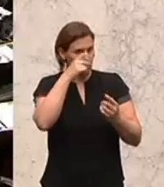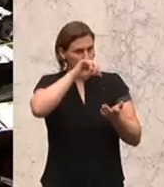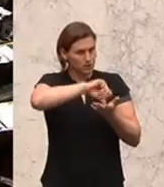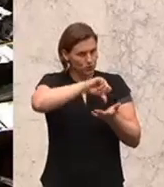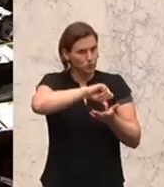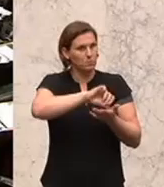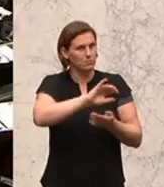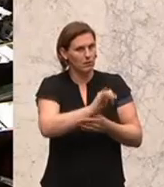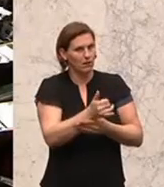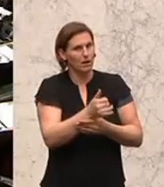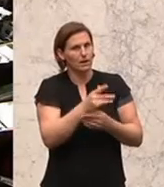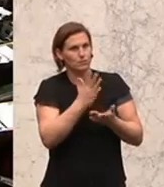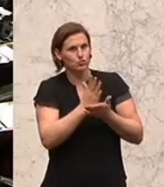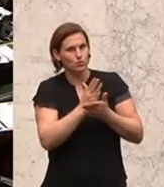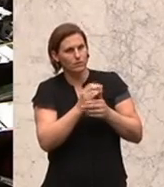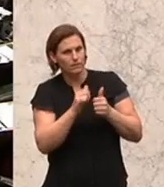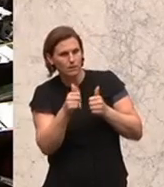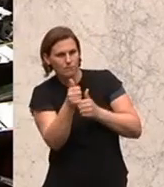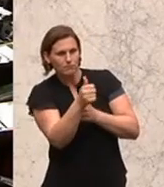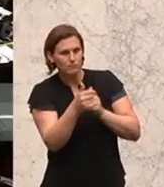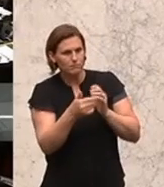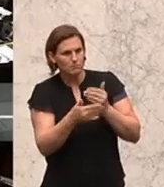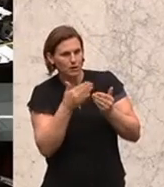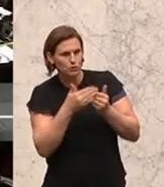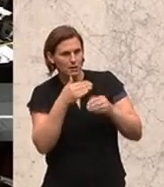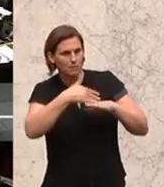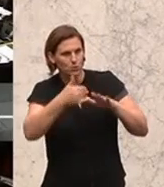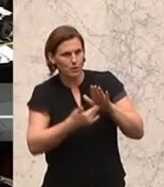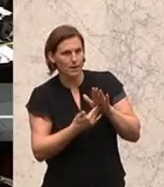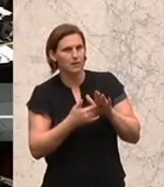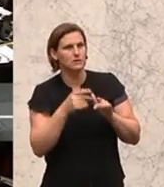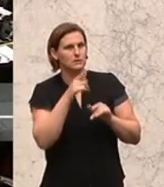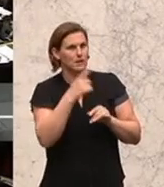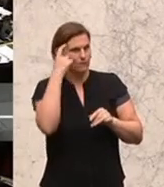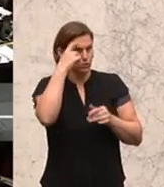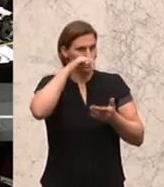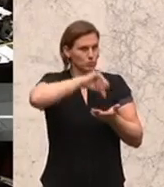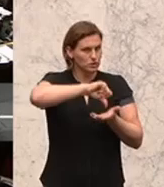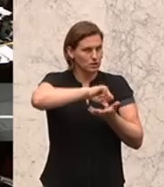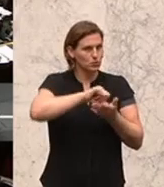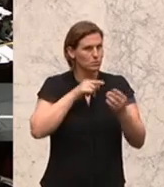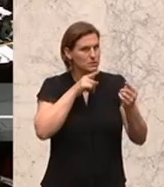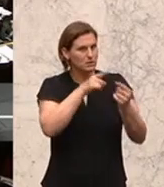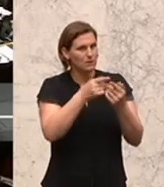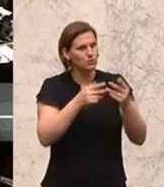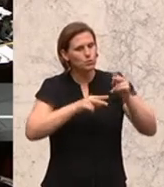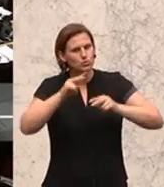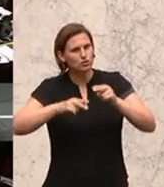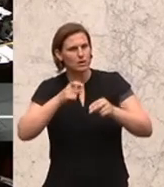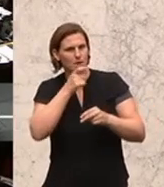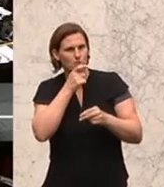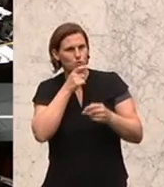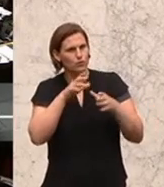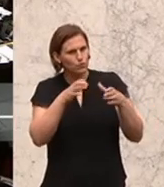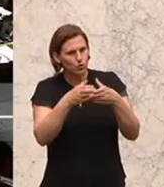gibt erste Pilotprojekte und diese Primärversorgungszentren stellen darauf ab, dass unterschiedliche Berufsgruppen